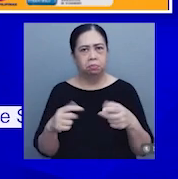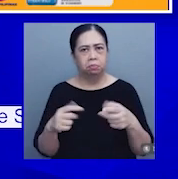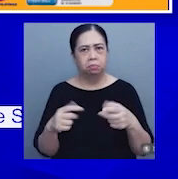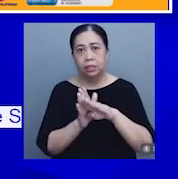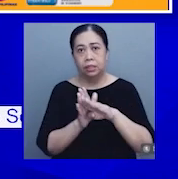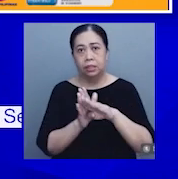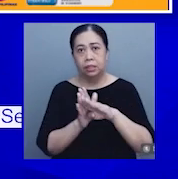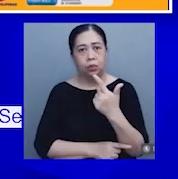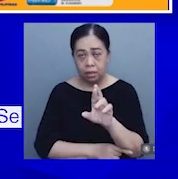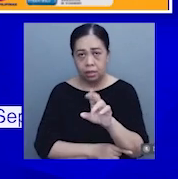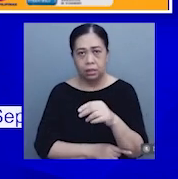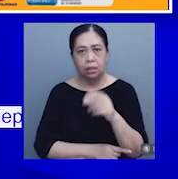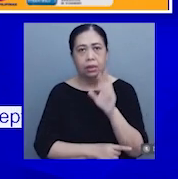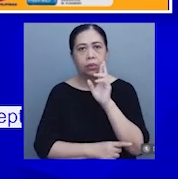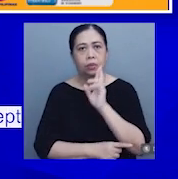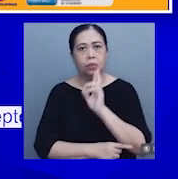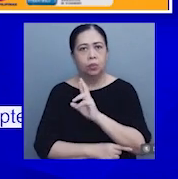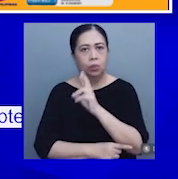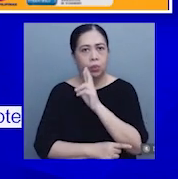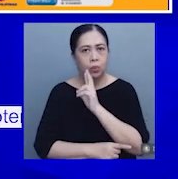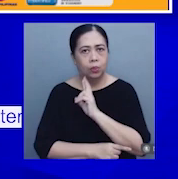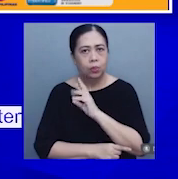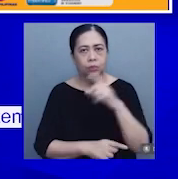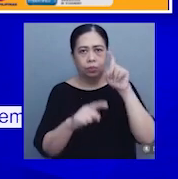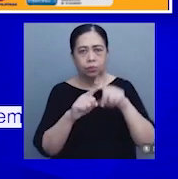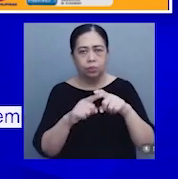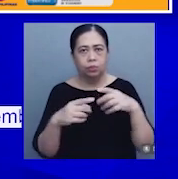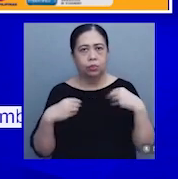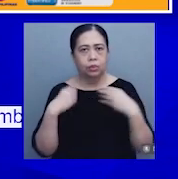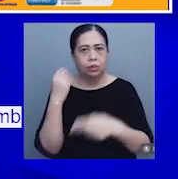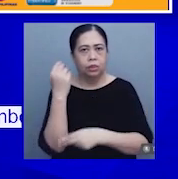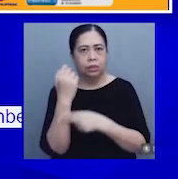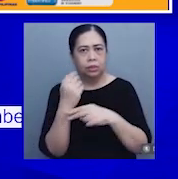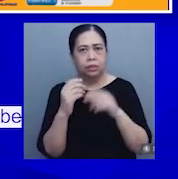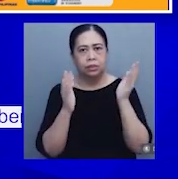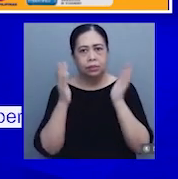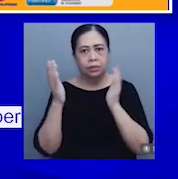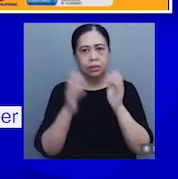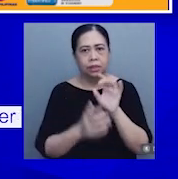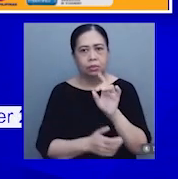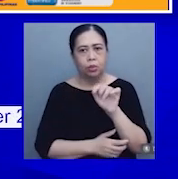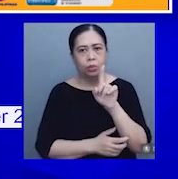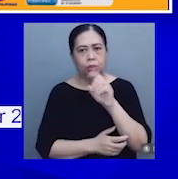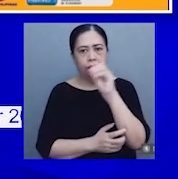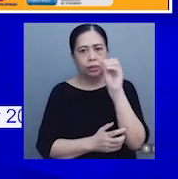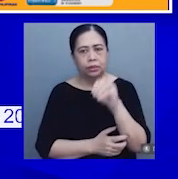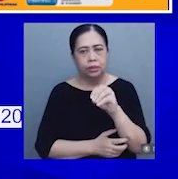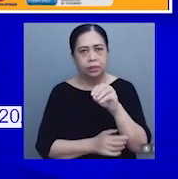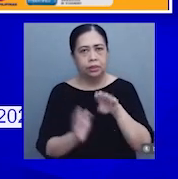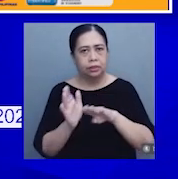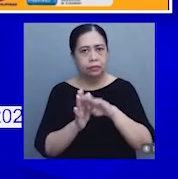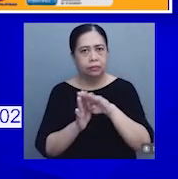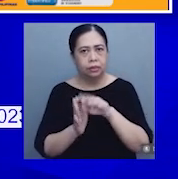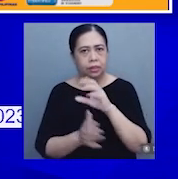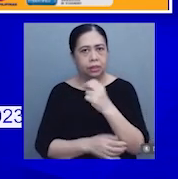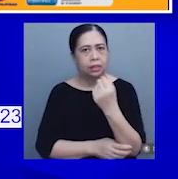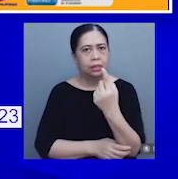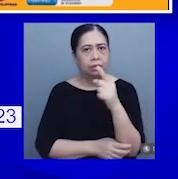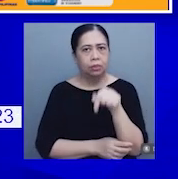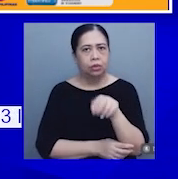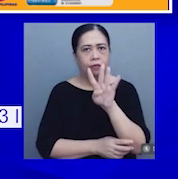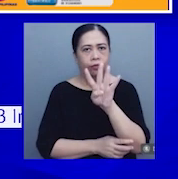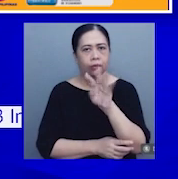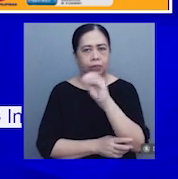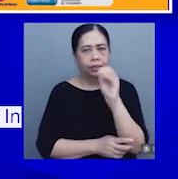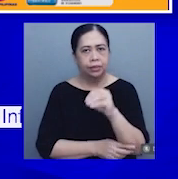ay ang restaurants and accommodation services na may 8.1% inflation at 11.4